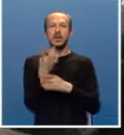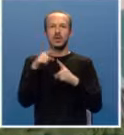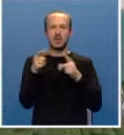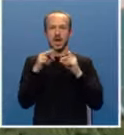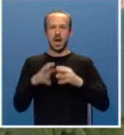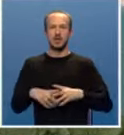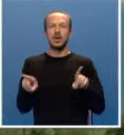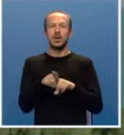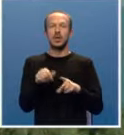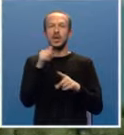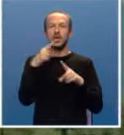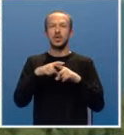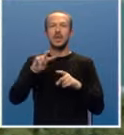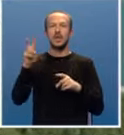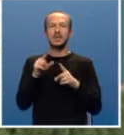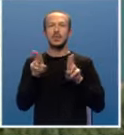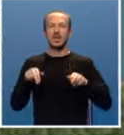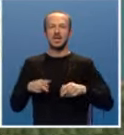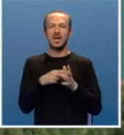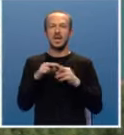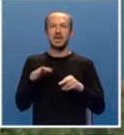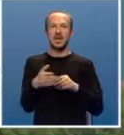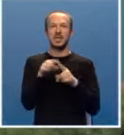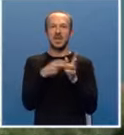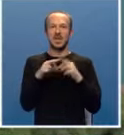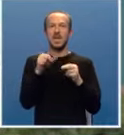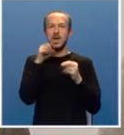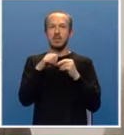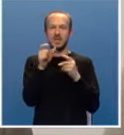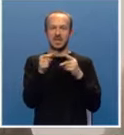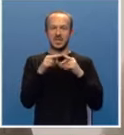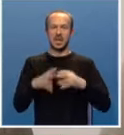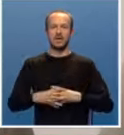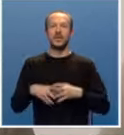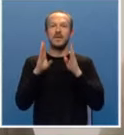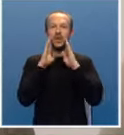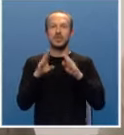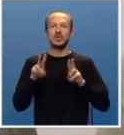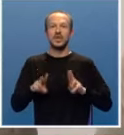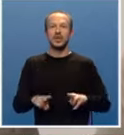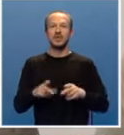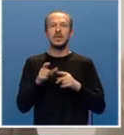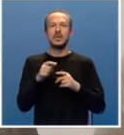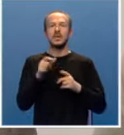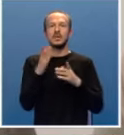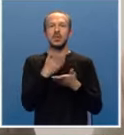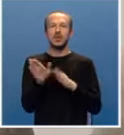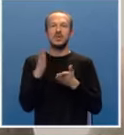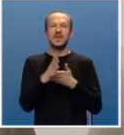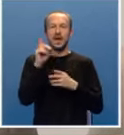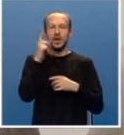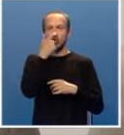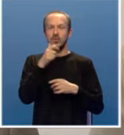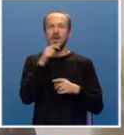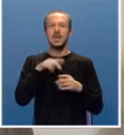Tara, kao i hidroenergetski potencijali na Drini i Bistrici. Vjerujem da će definitivno srtoniti svaka sumnja i da će gradnja